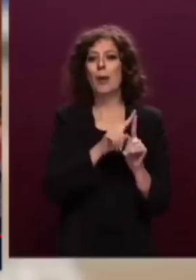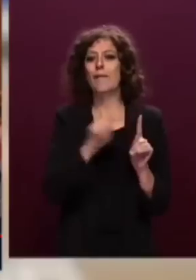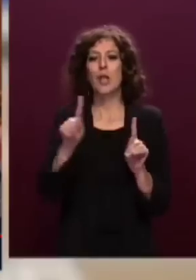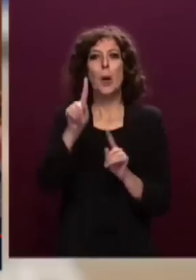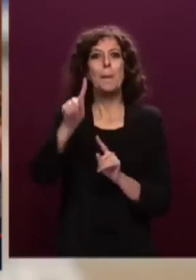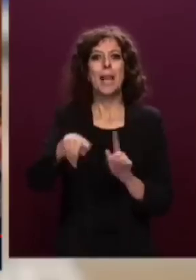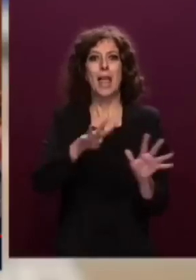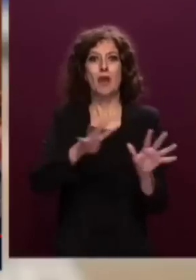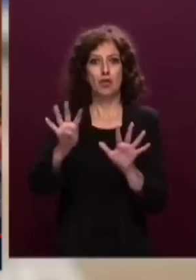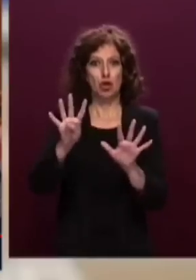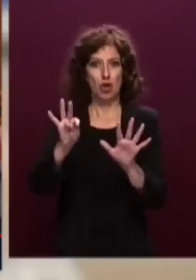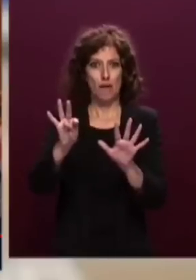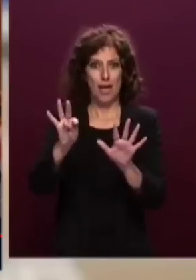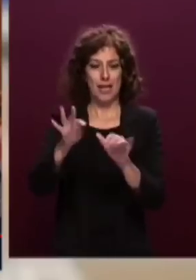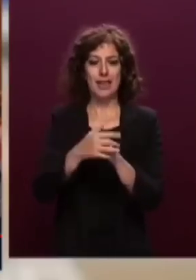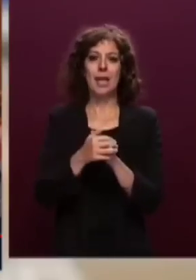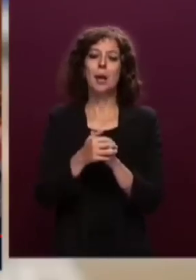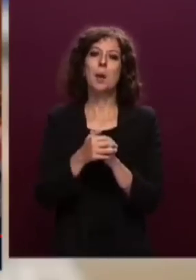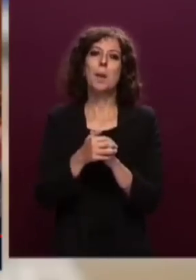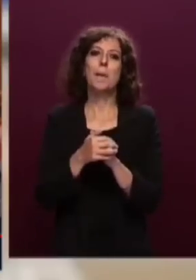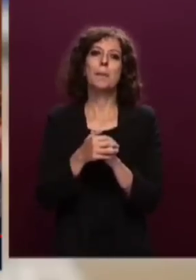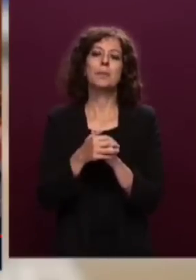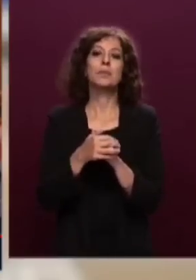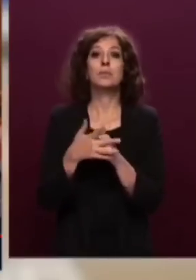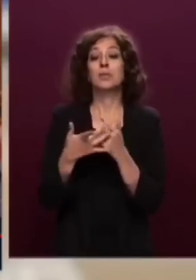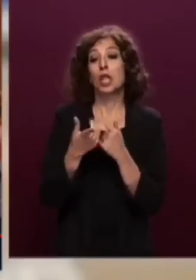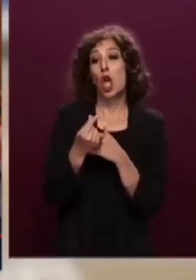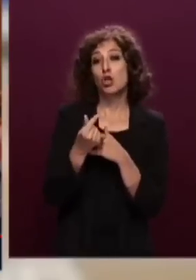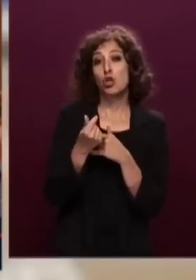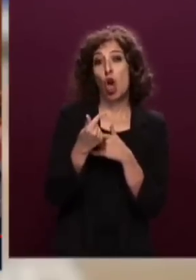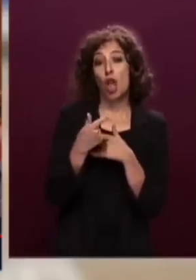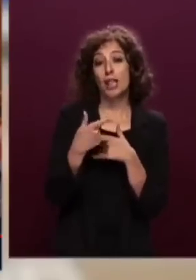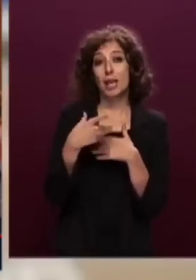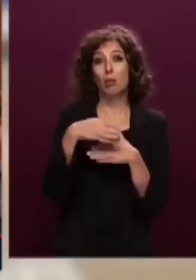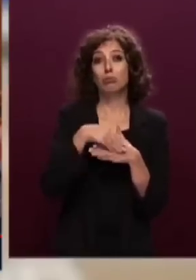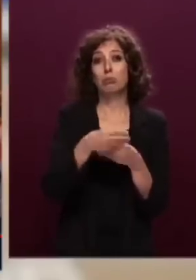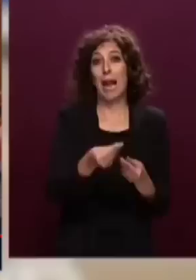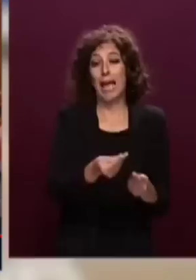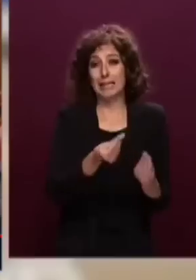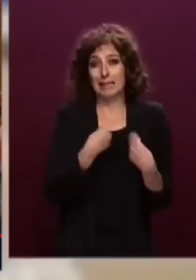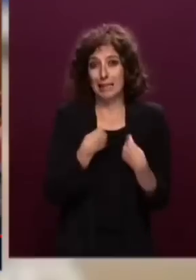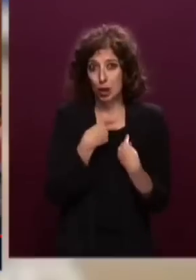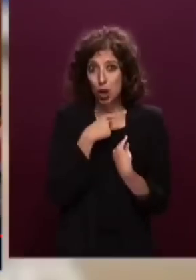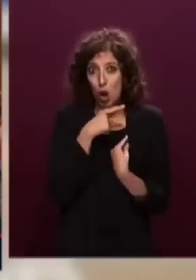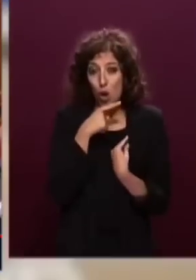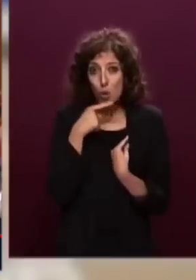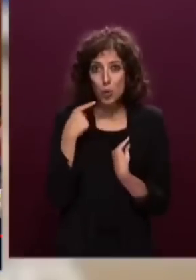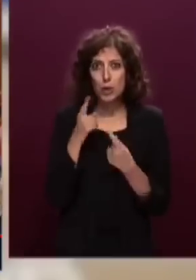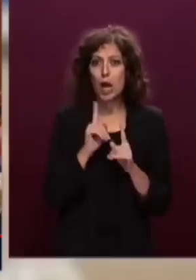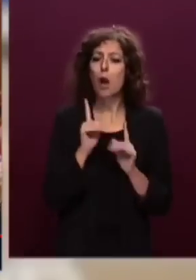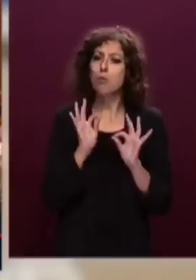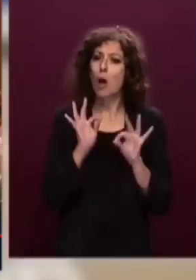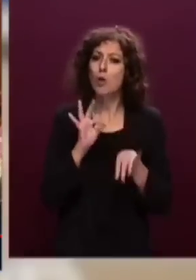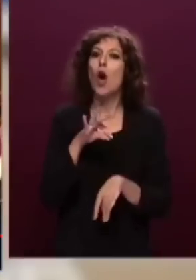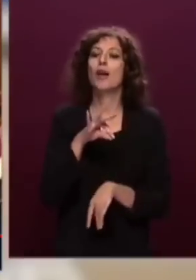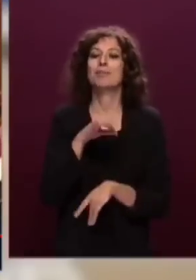non ha preso soldi di imprestito dalla Russia, ma si è fatto finanziare dall'Unione Sovietica